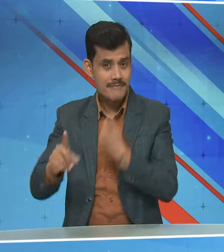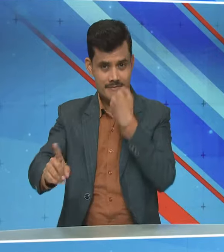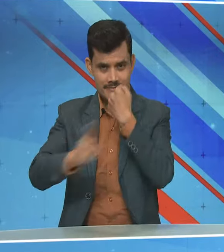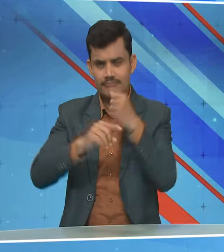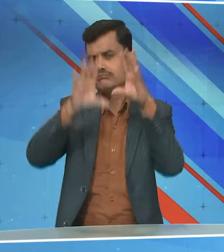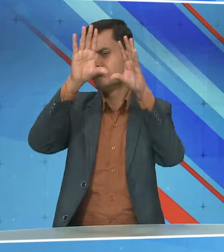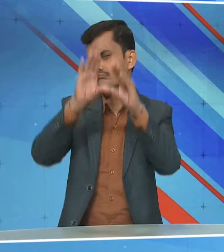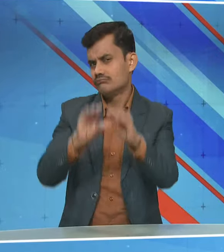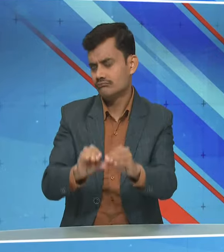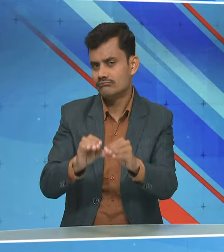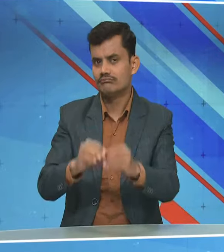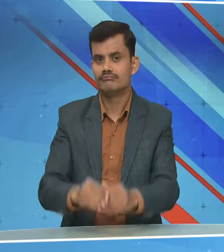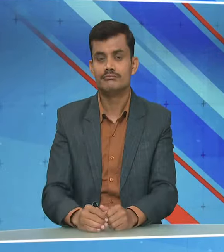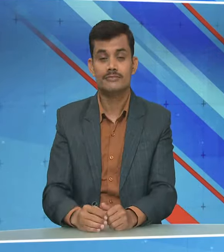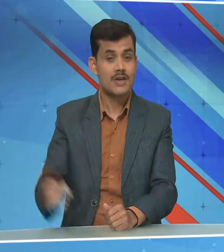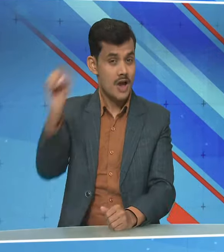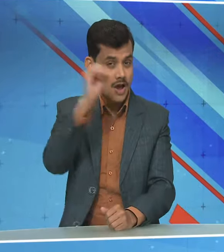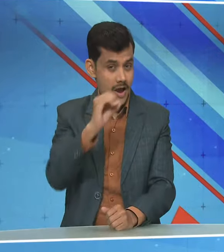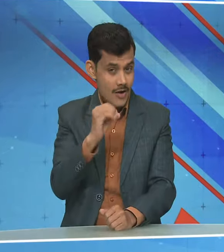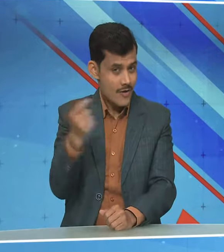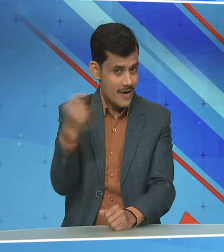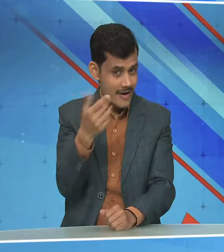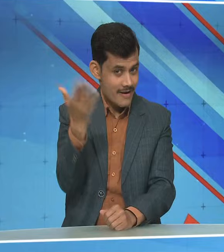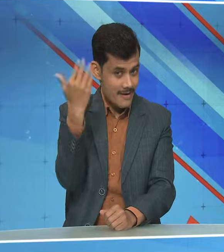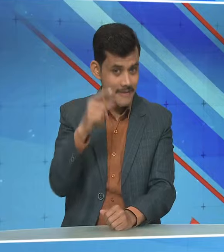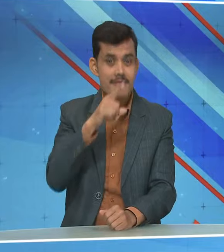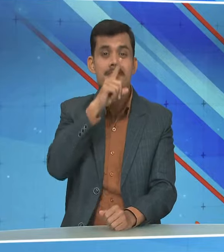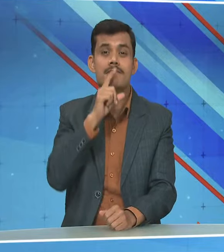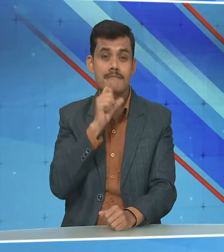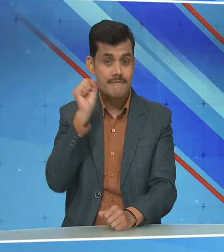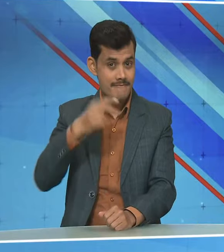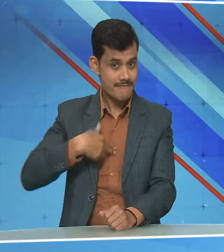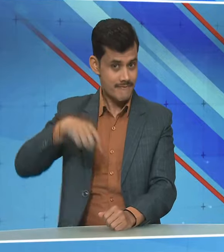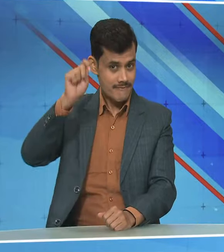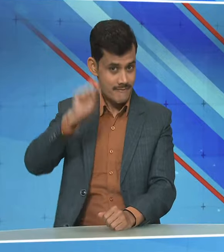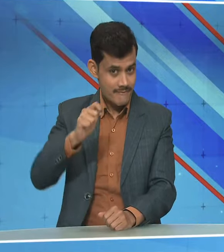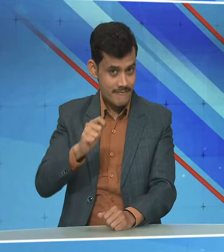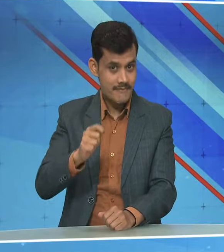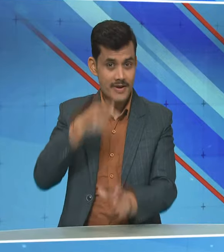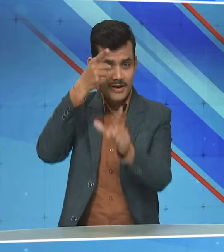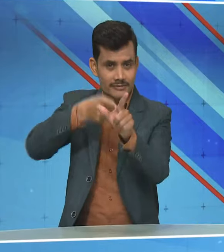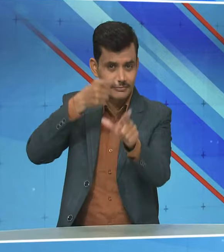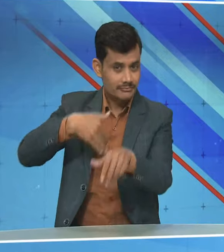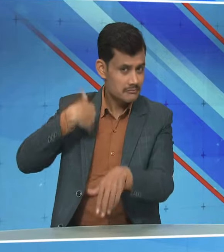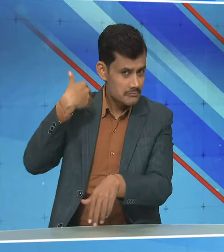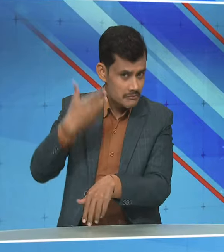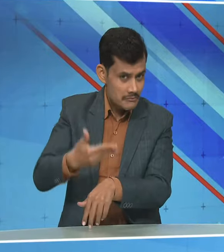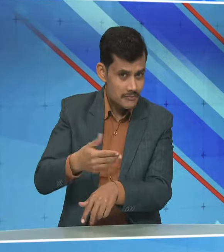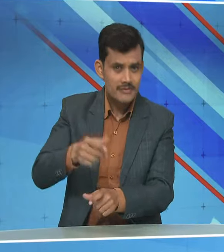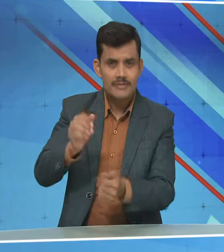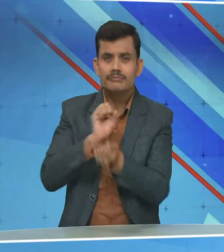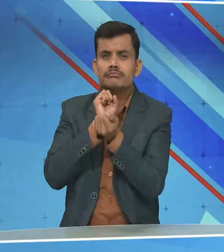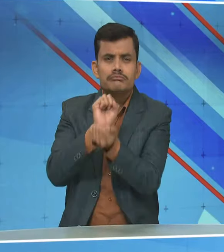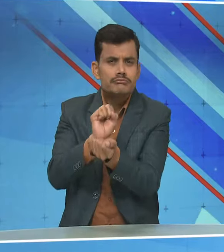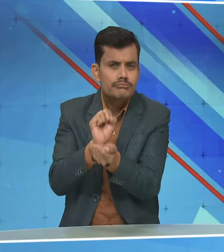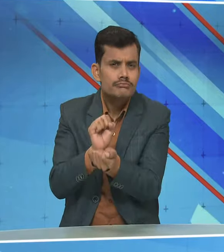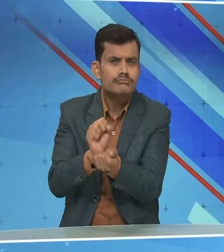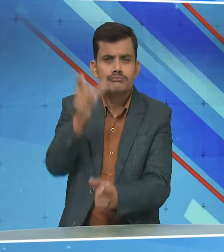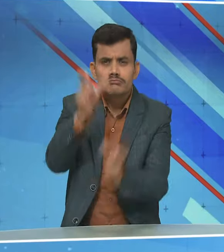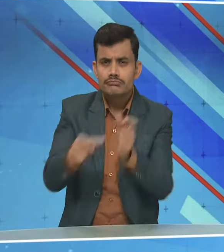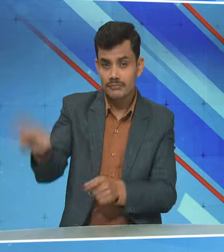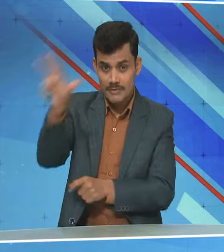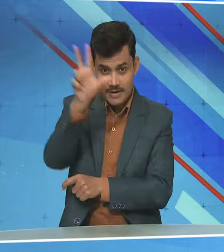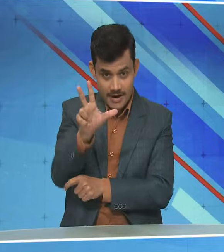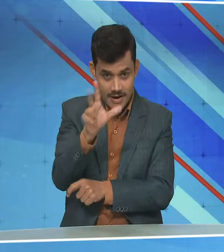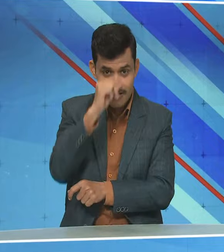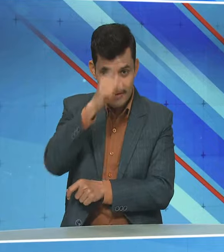कम कर दी गई है अक्टूबर महीने में कतर की एक अदालत ने एक साल से अधिक समय से हिरासत में रखे गए आठ